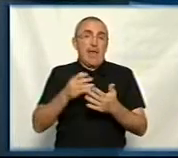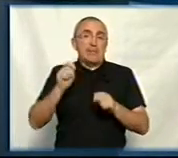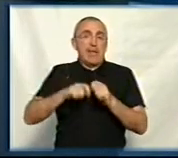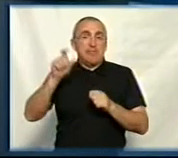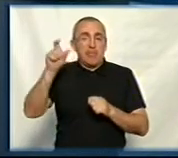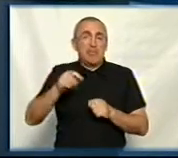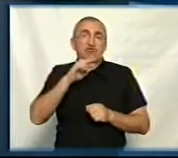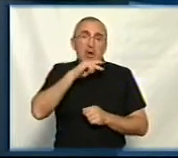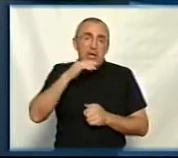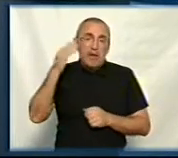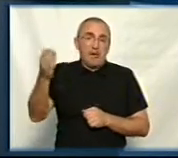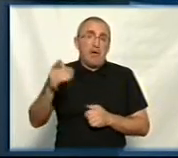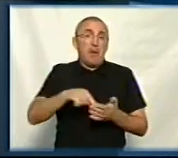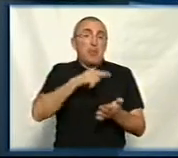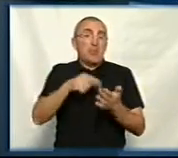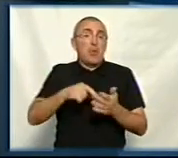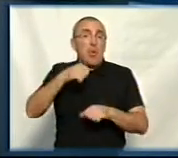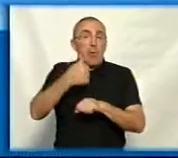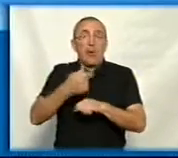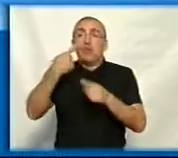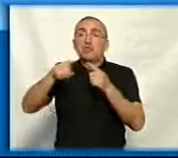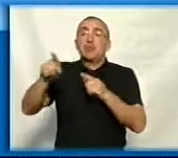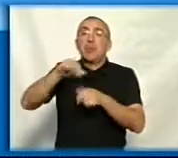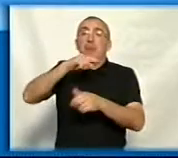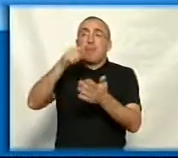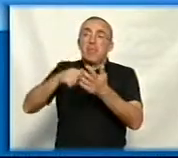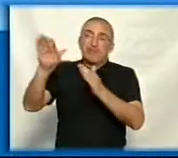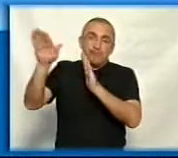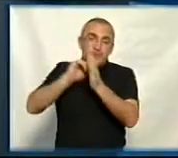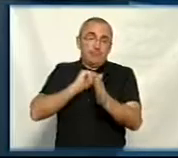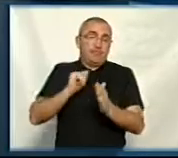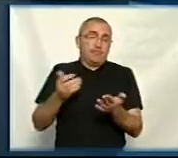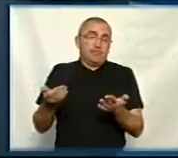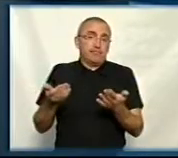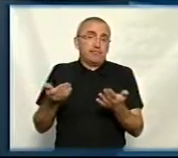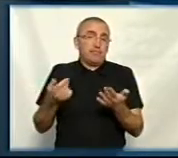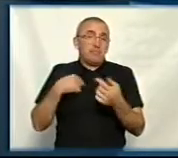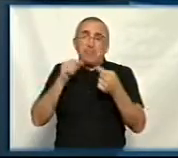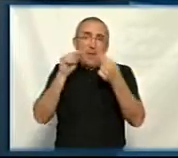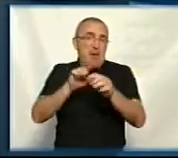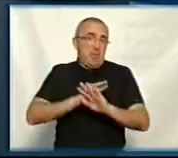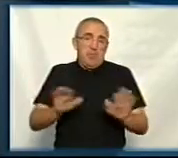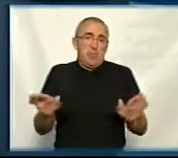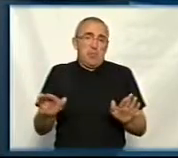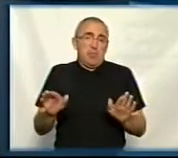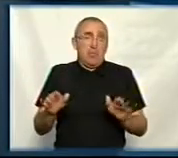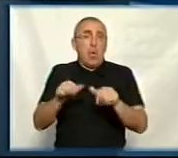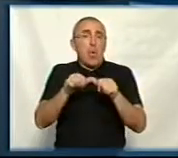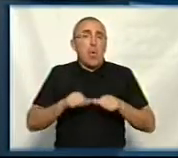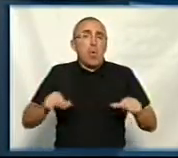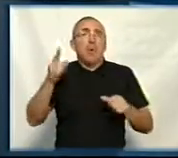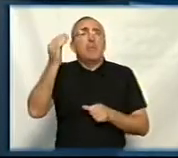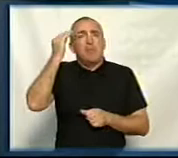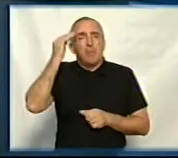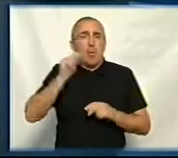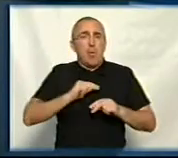темі дня, до речі. Навіть міський голова говорив, що з інших міст позвемо. Ну, гаразд, якщо навіть з інших міст. Комісія, як гадаєте,